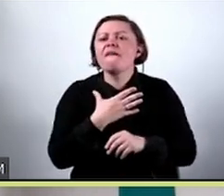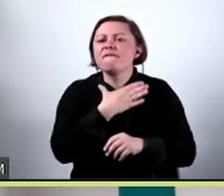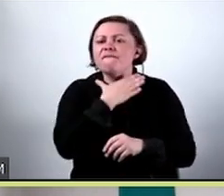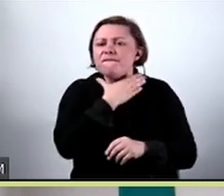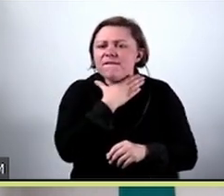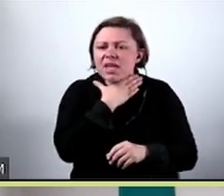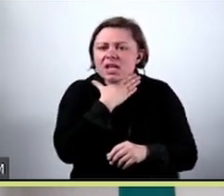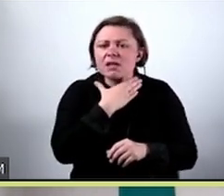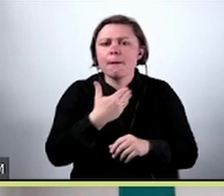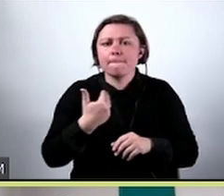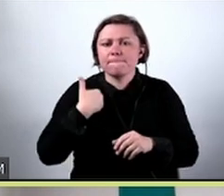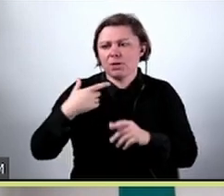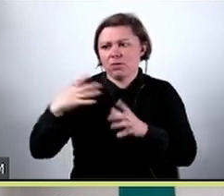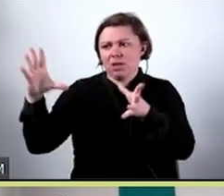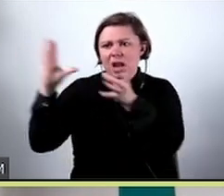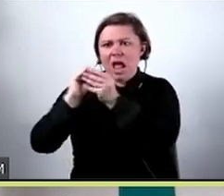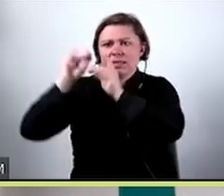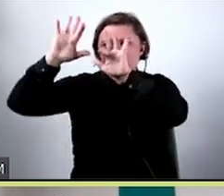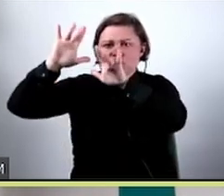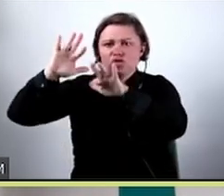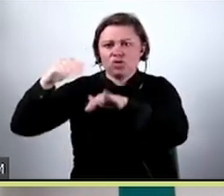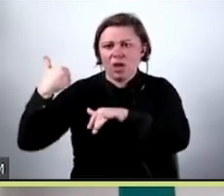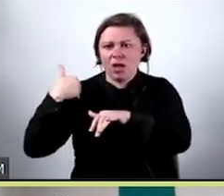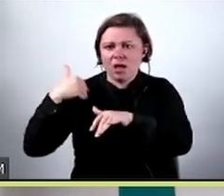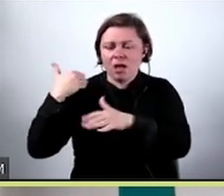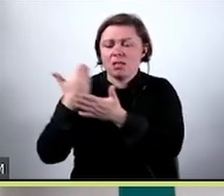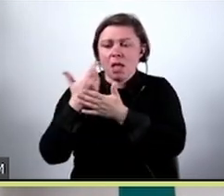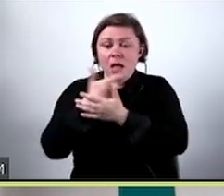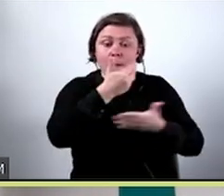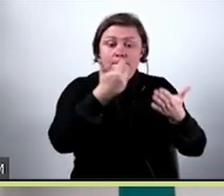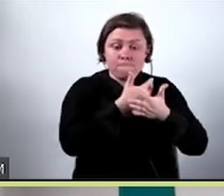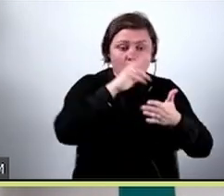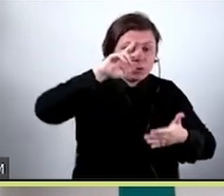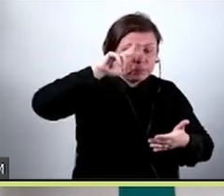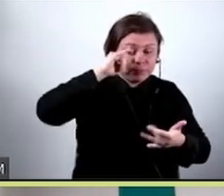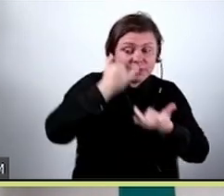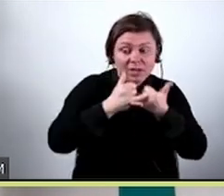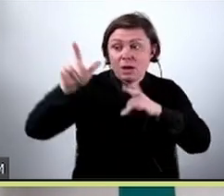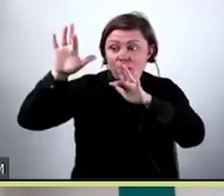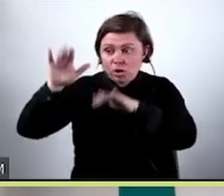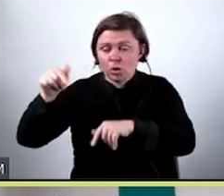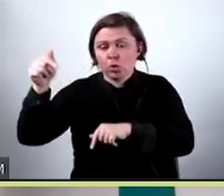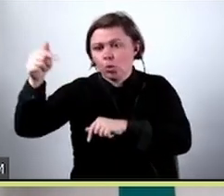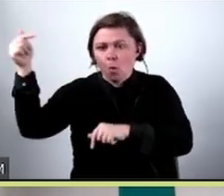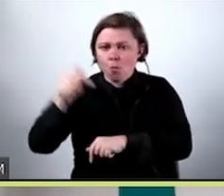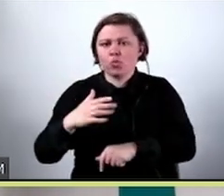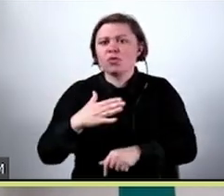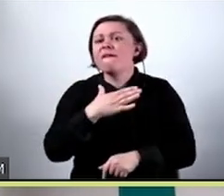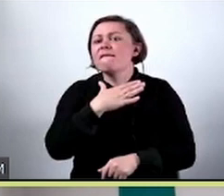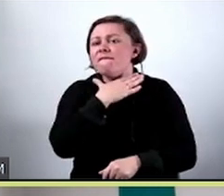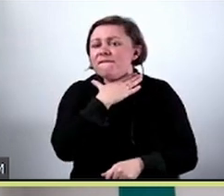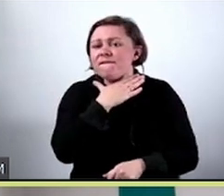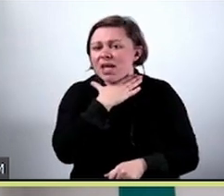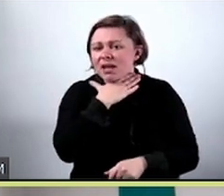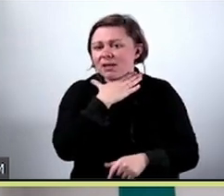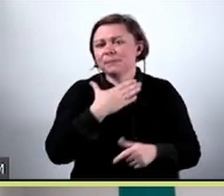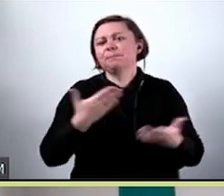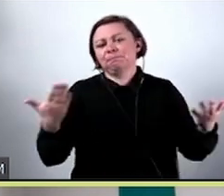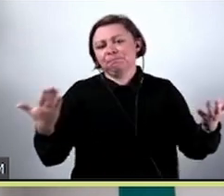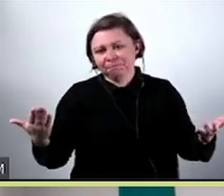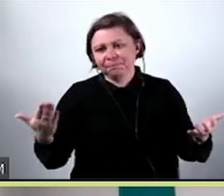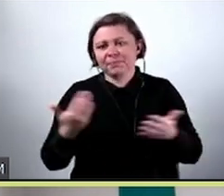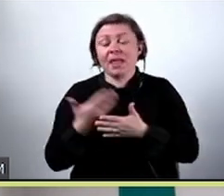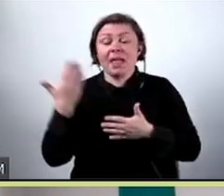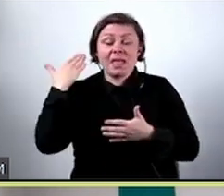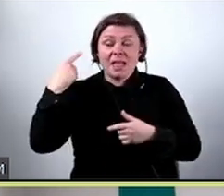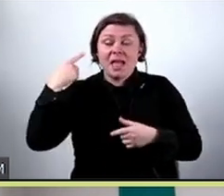były na tle śniegu pokazane. I model skojarzył, że jeżeli występuje śnieg, no to jest to wilk. Też niedawno